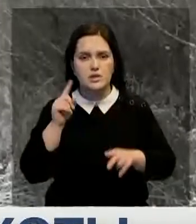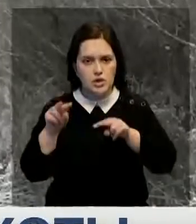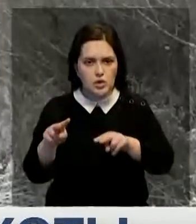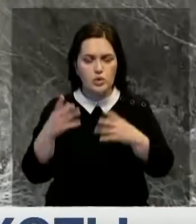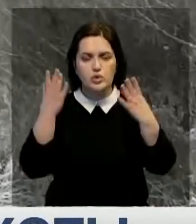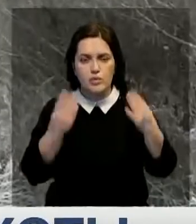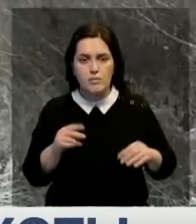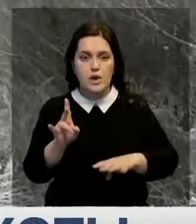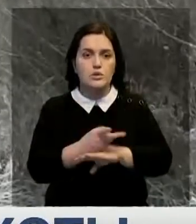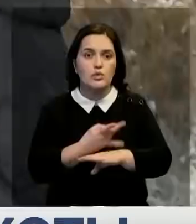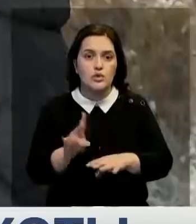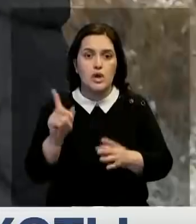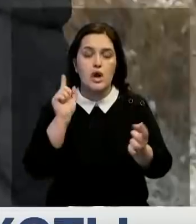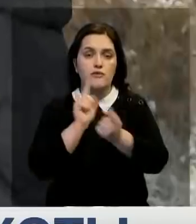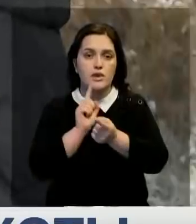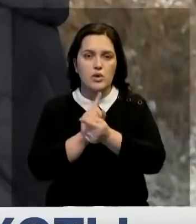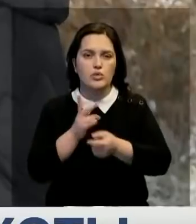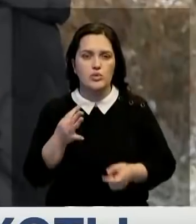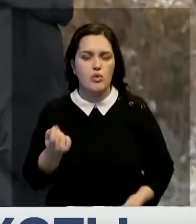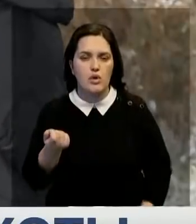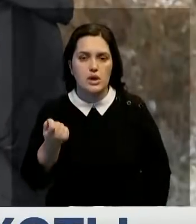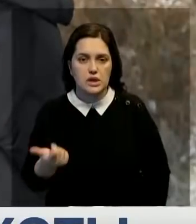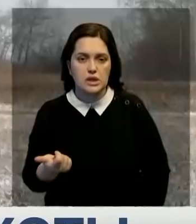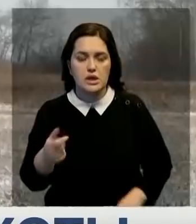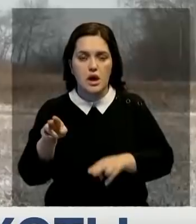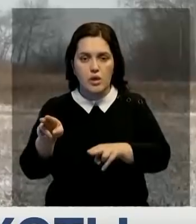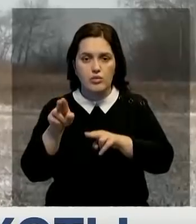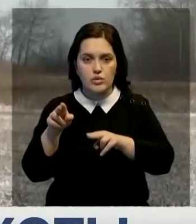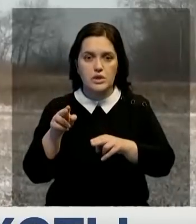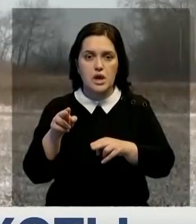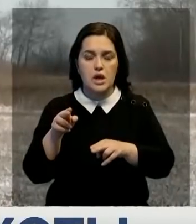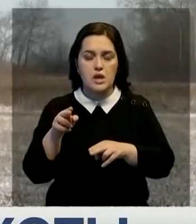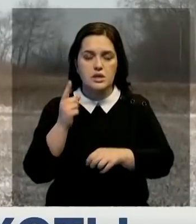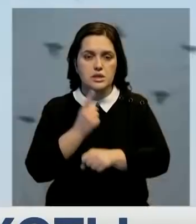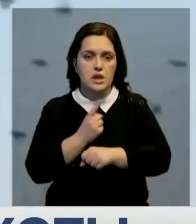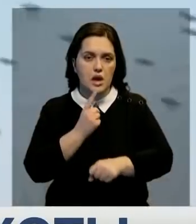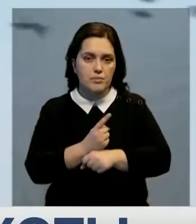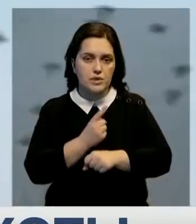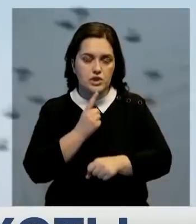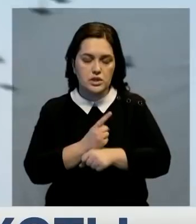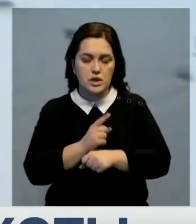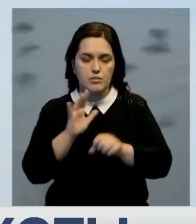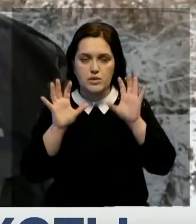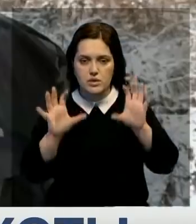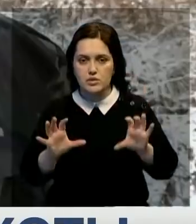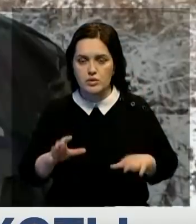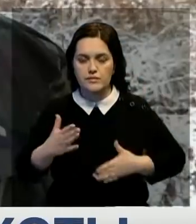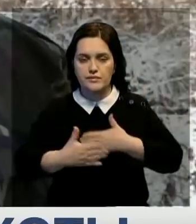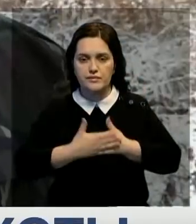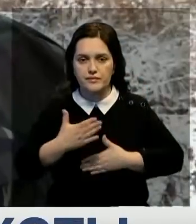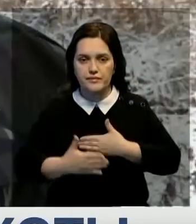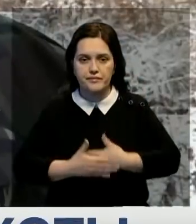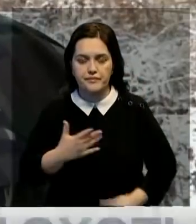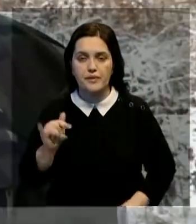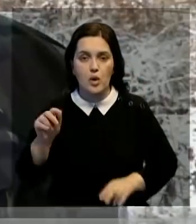и ночью. Браконьеры встречаются, но редко. Знают, охота на пойме категорически запрещена и преследуется по закону. У охотников